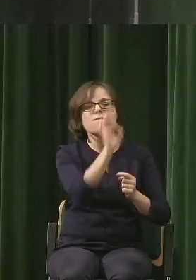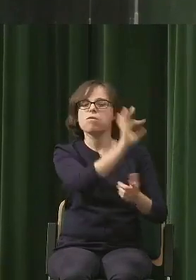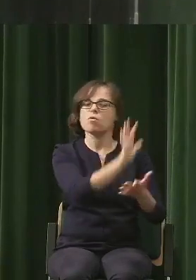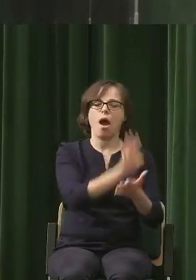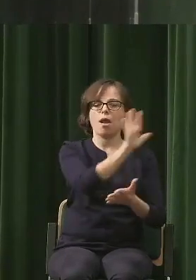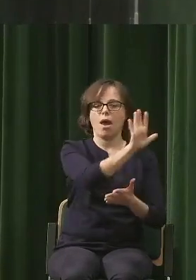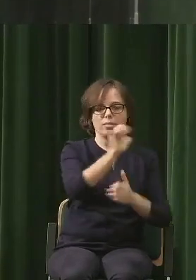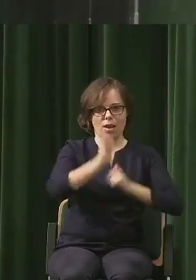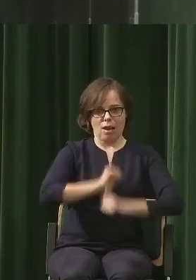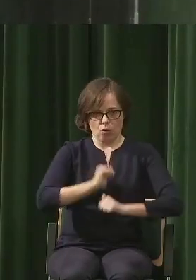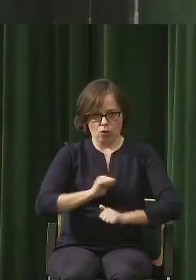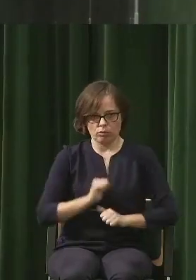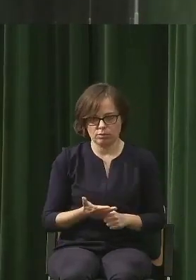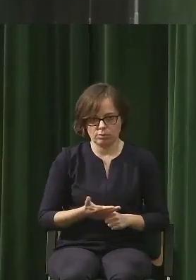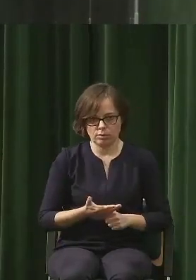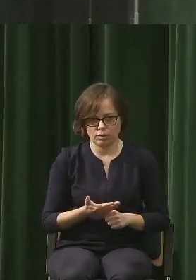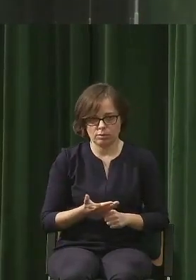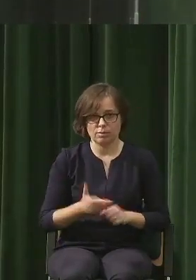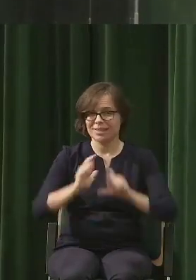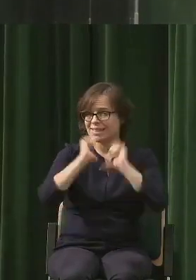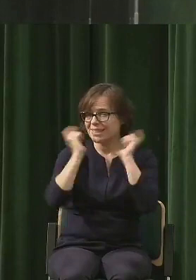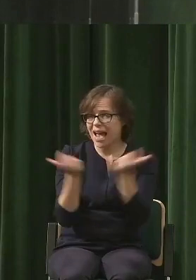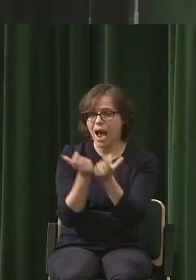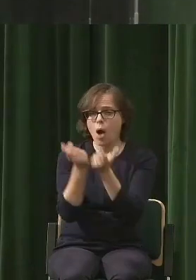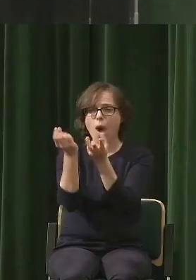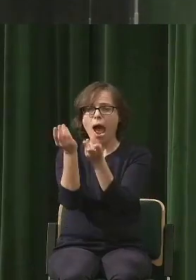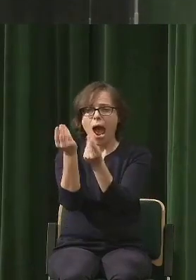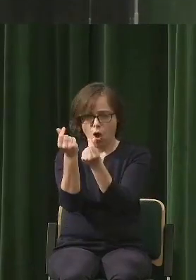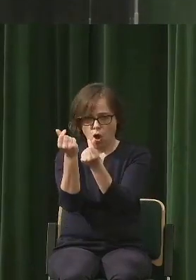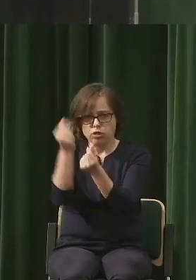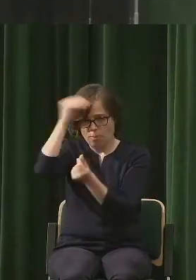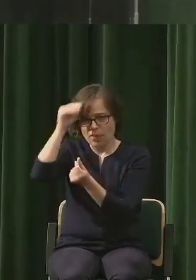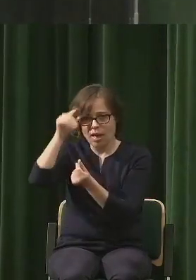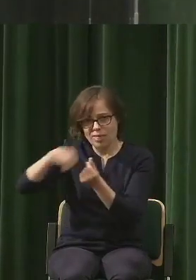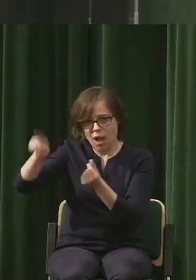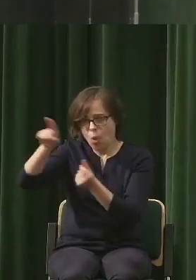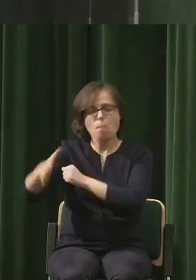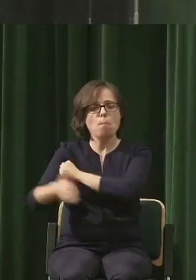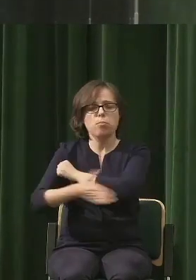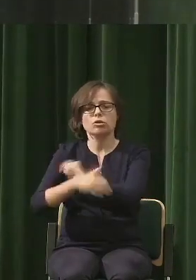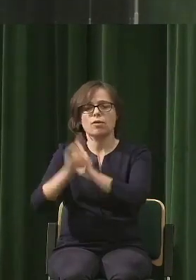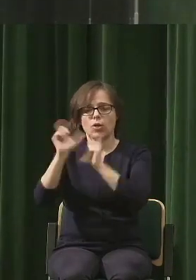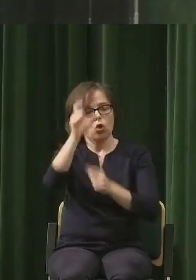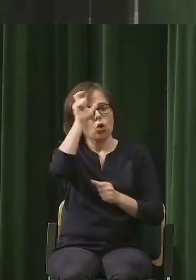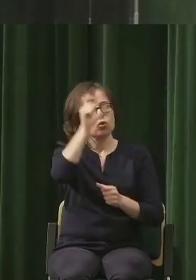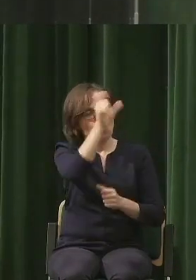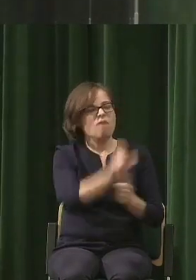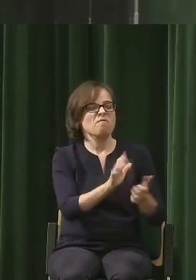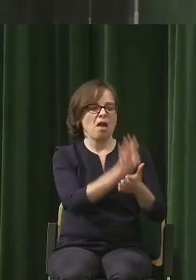zjawiskiem u człowieka, że cała ekonomia tak naprawdę bazuje na przekonaniu, że człowiek jest egoistyczny i leniwy.